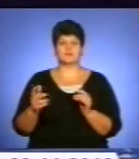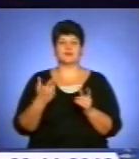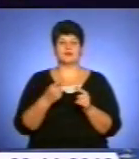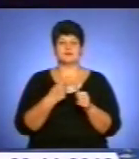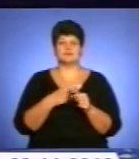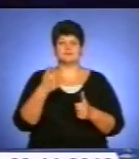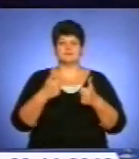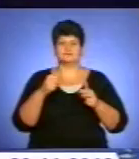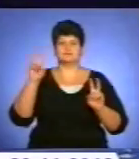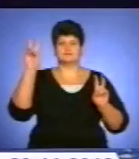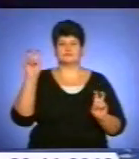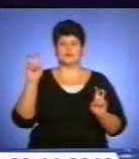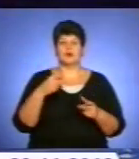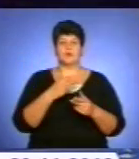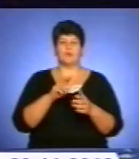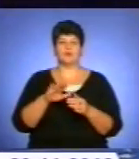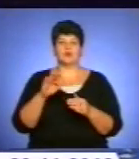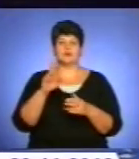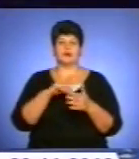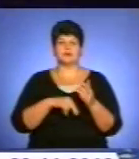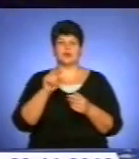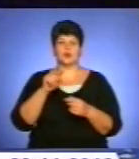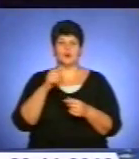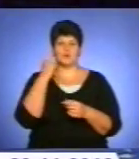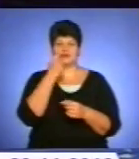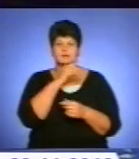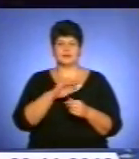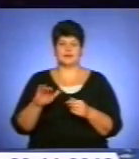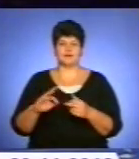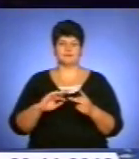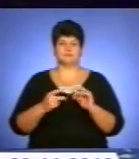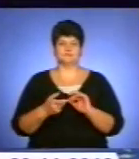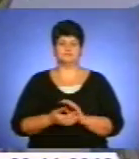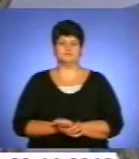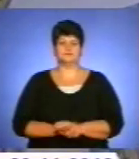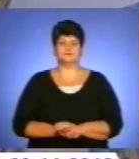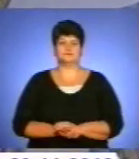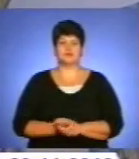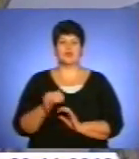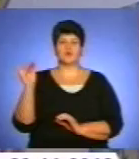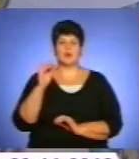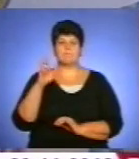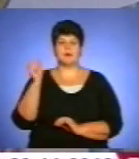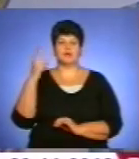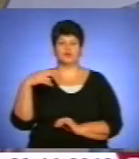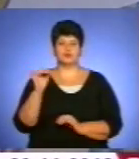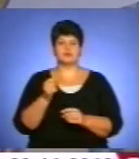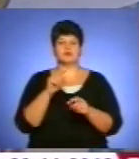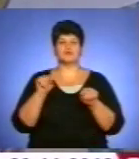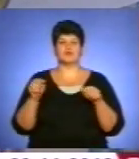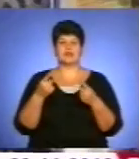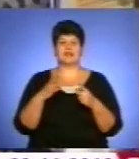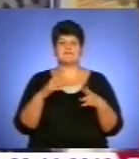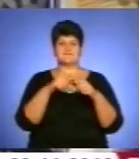Як дитина може вплинути на свідомість підприємця – в сюжеті Валентини Павлишин. Юлія Бадуліна створила вимпл, яким